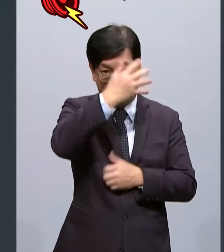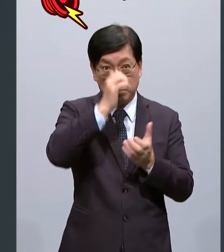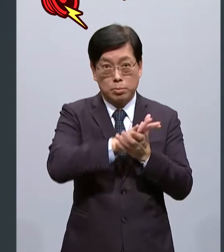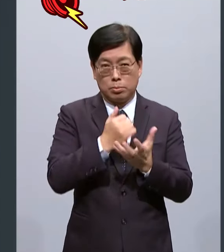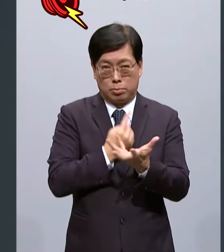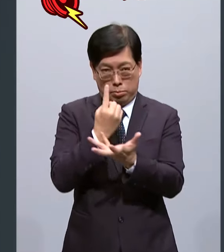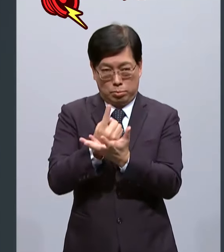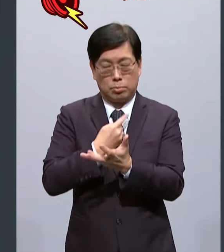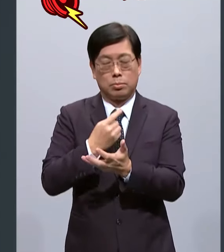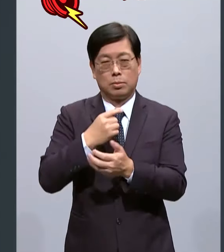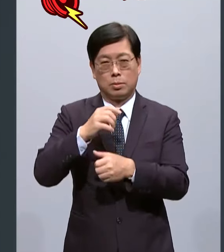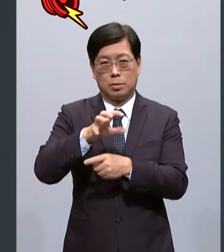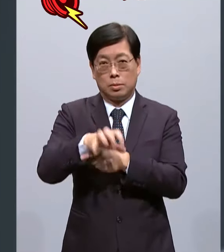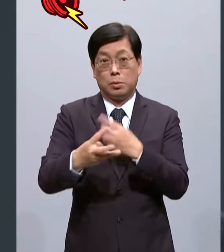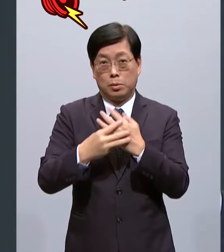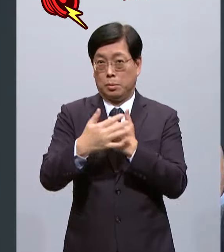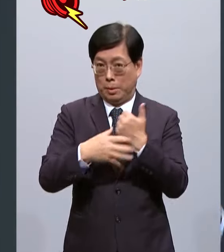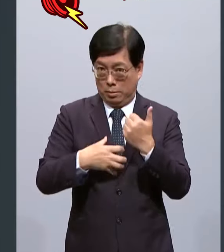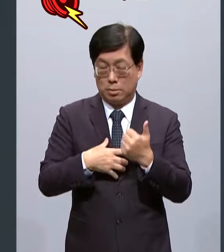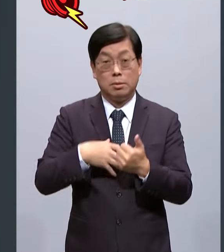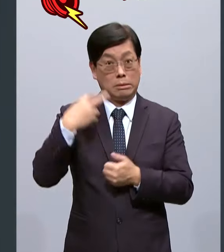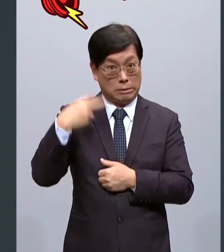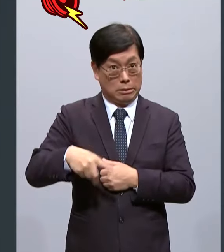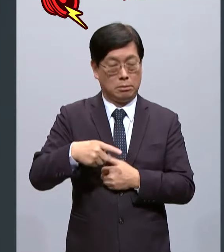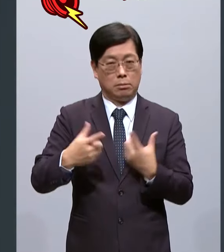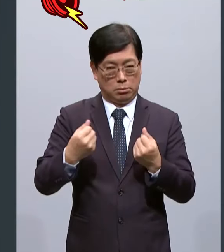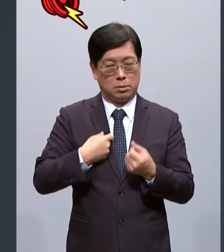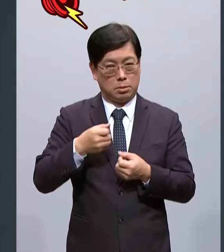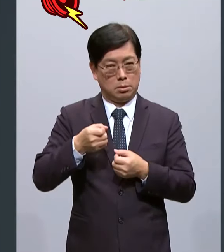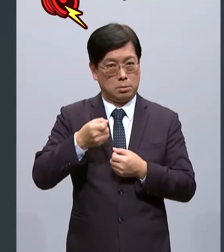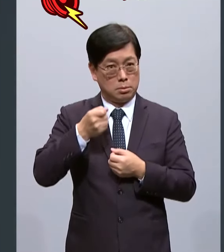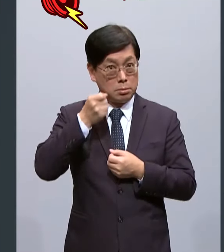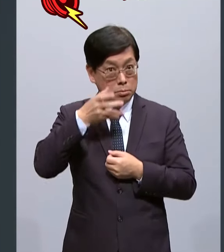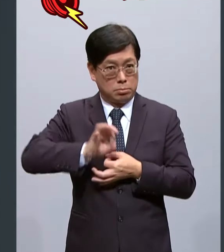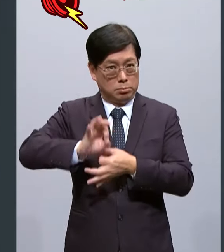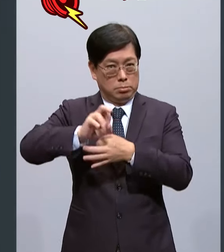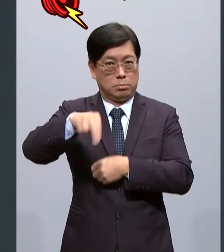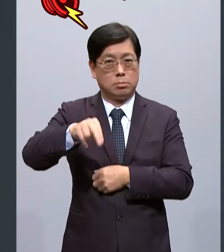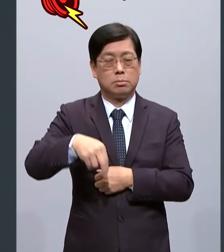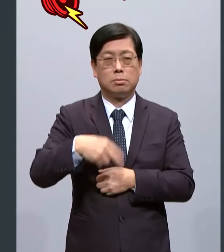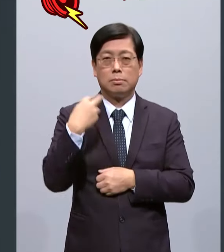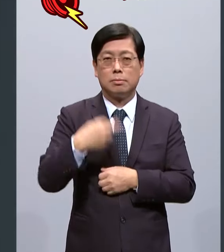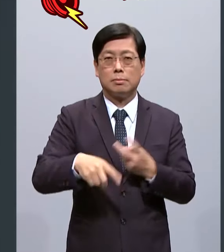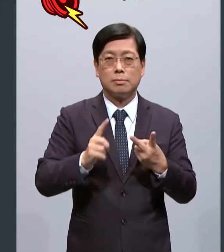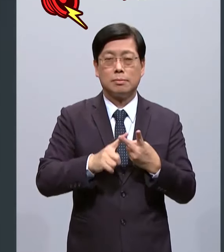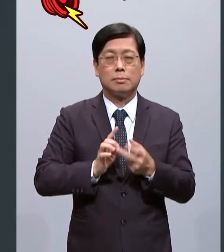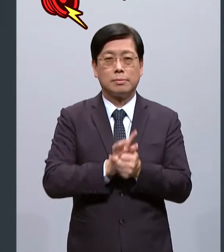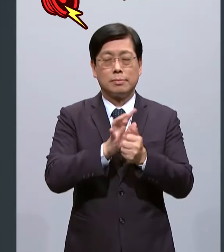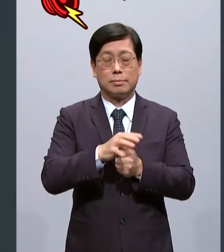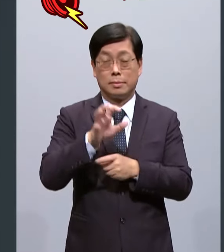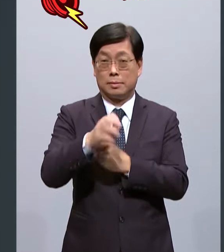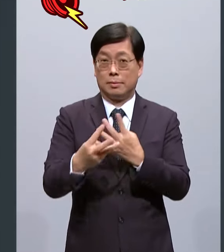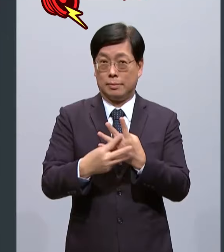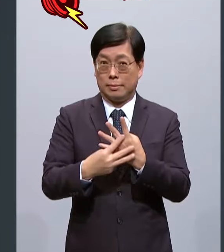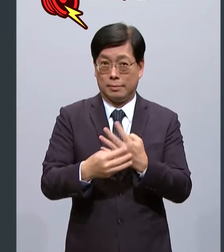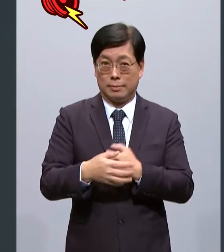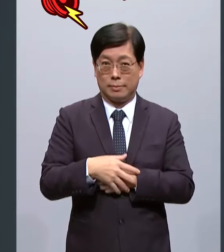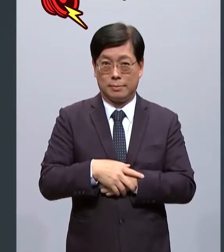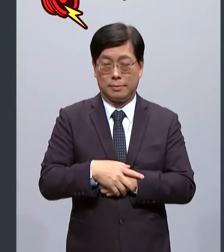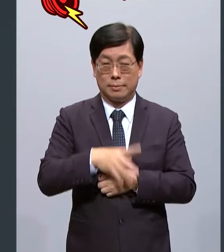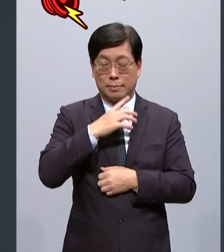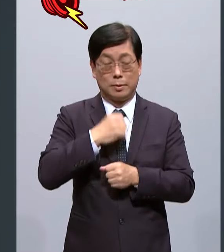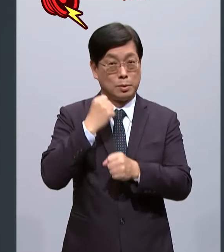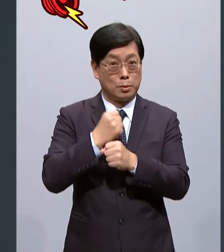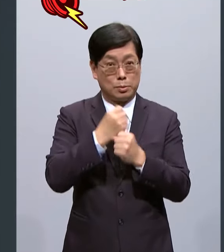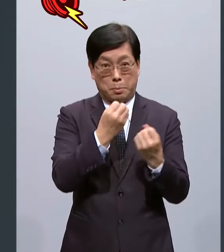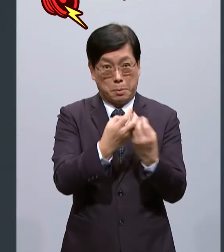轻人可以加入农保我也把农保的保障提高第二个我也推动了农业的职